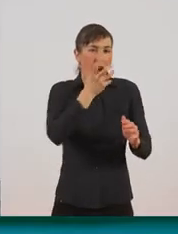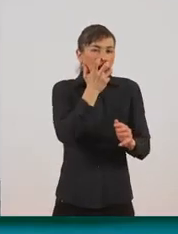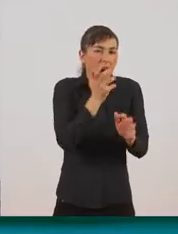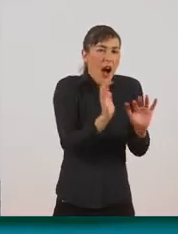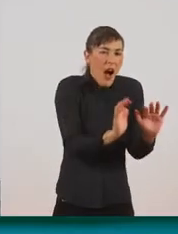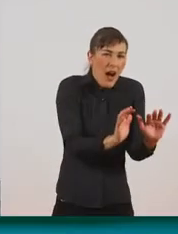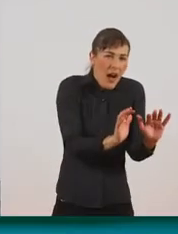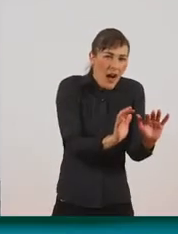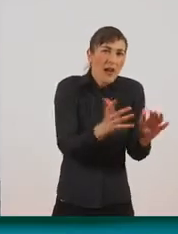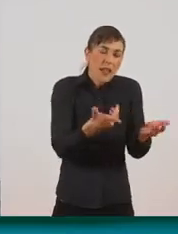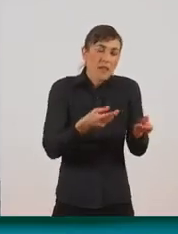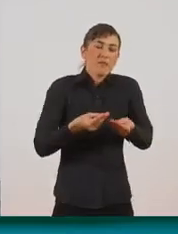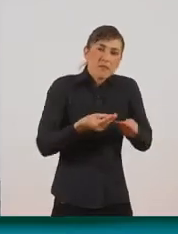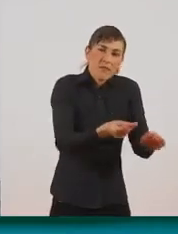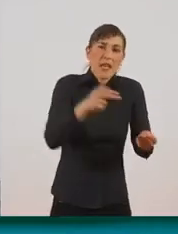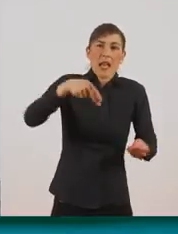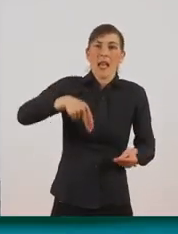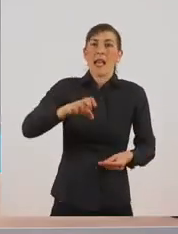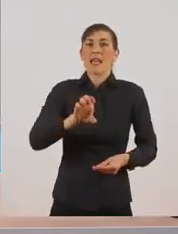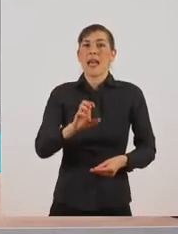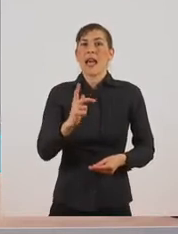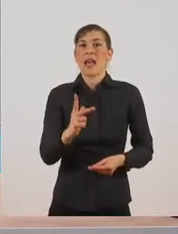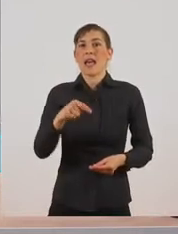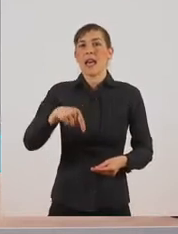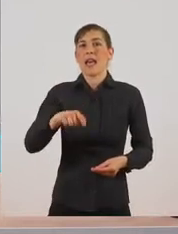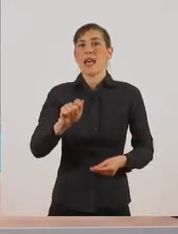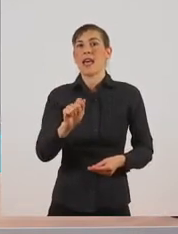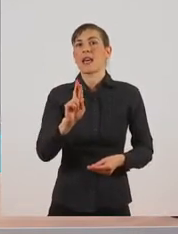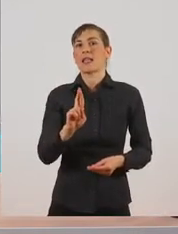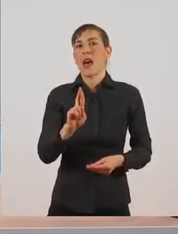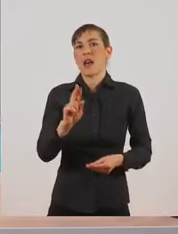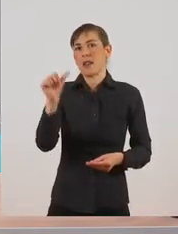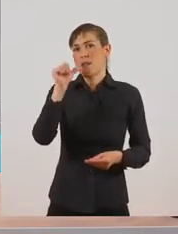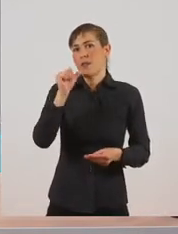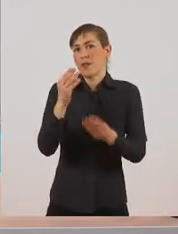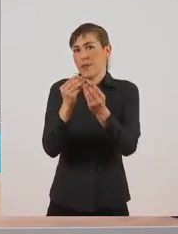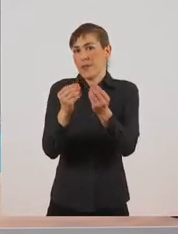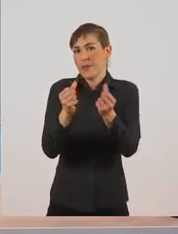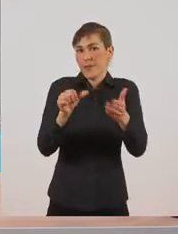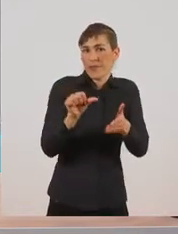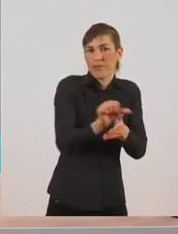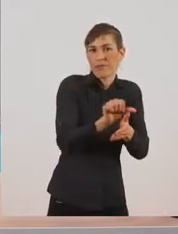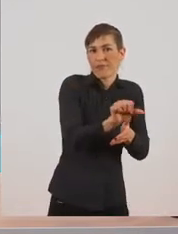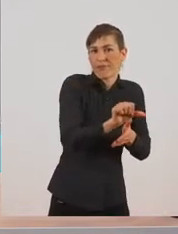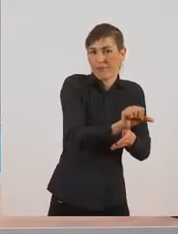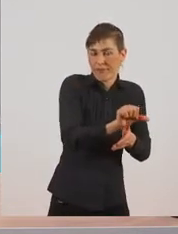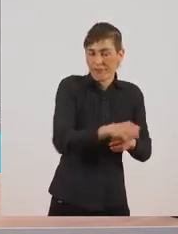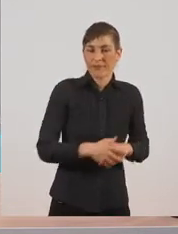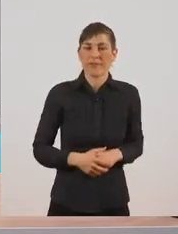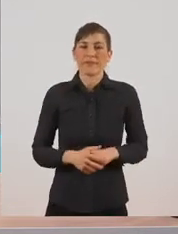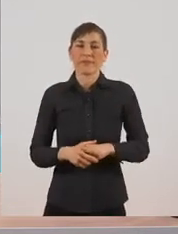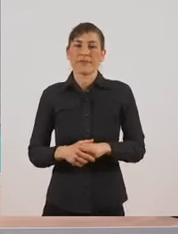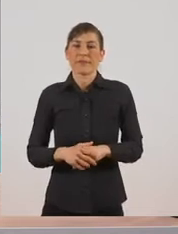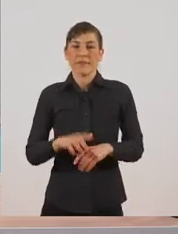νέκταρα στα κελιά της κυψέλης. Να πούμε λίγο ότι εδώ βλέπουμε και έναν